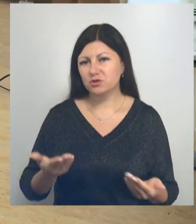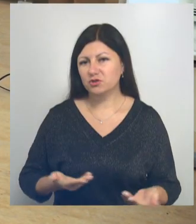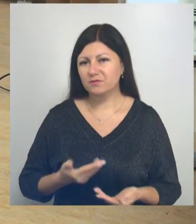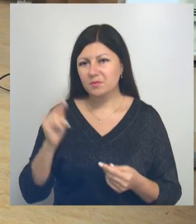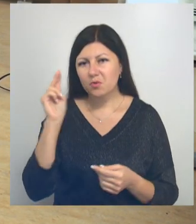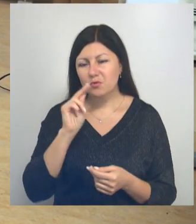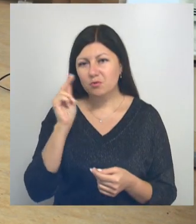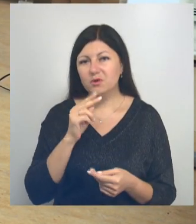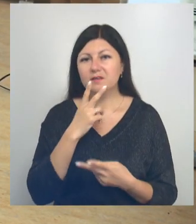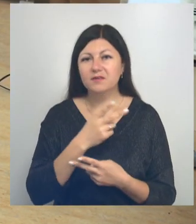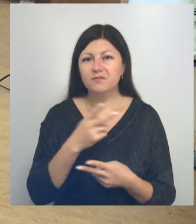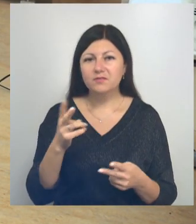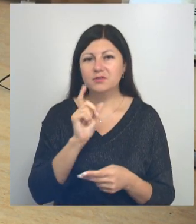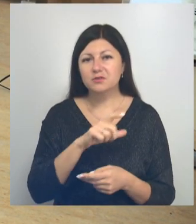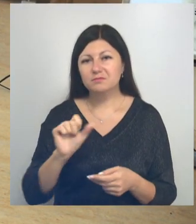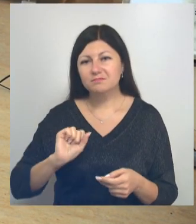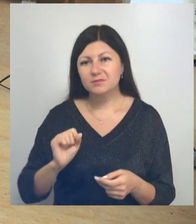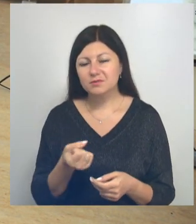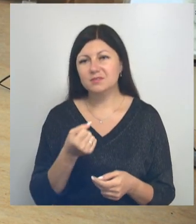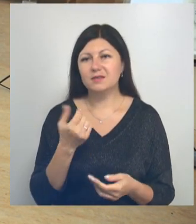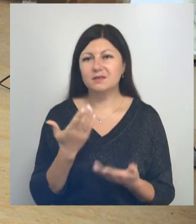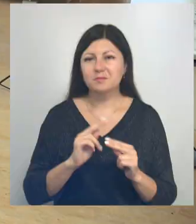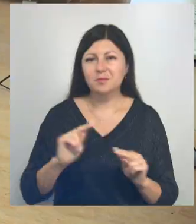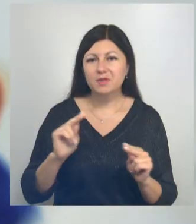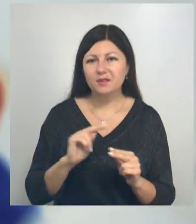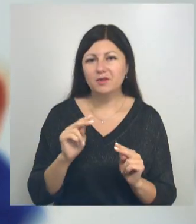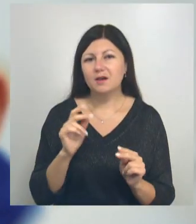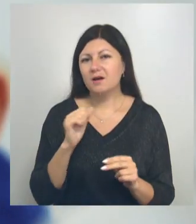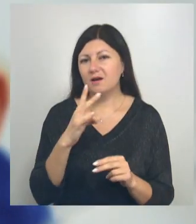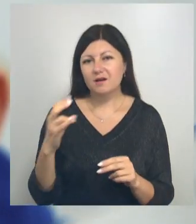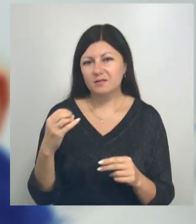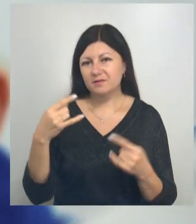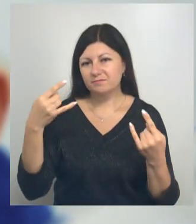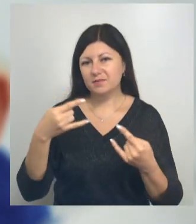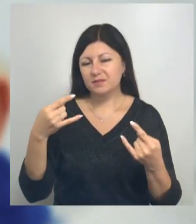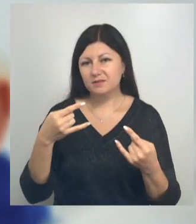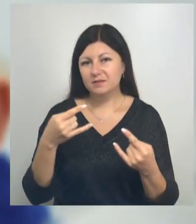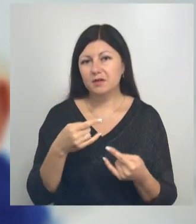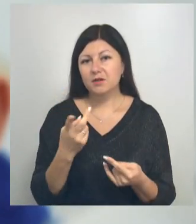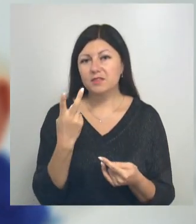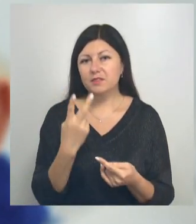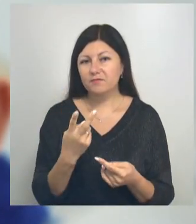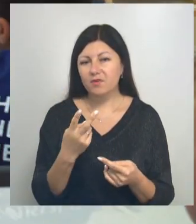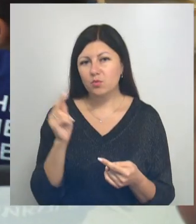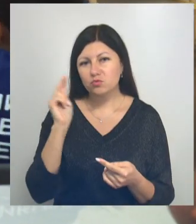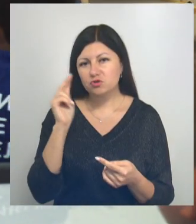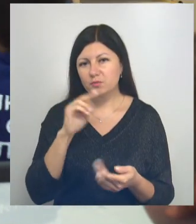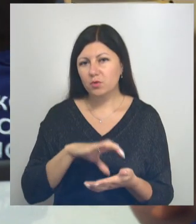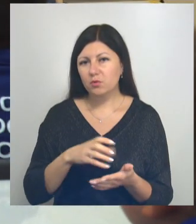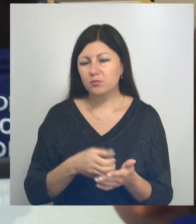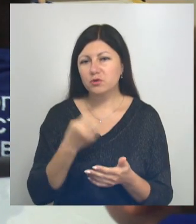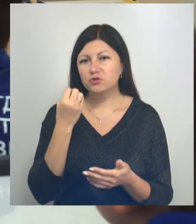видишь друзей и преподавателя не через экран телефона или ноутбука. В знаменитом оздоровительном лагере целых два учебных корпуса, 14